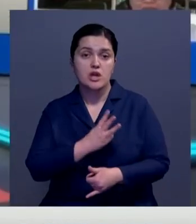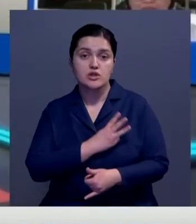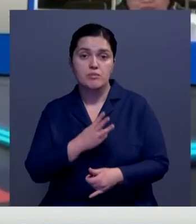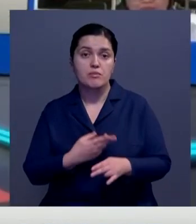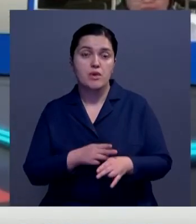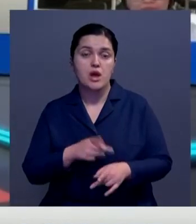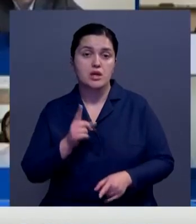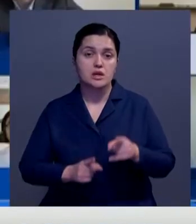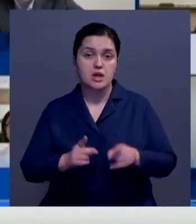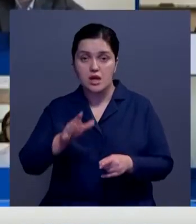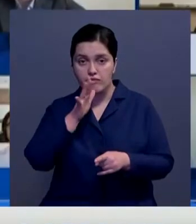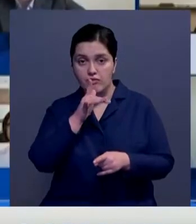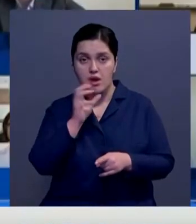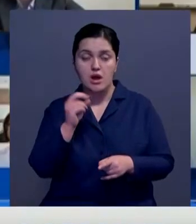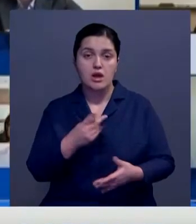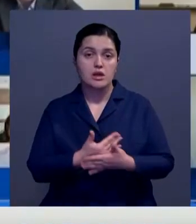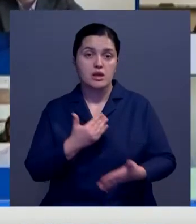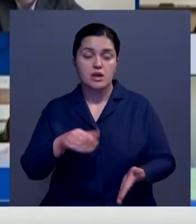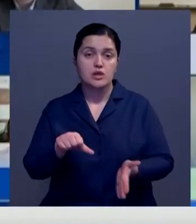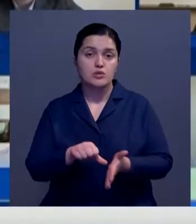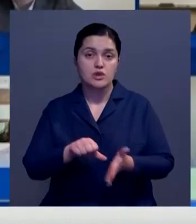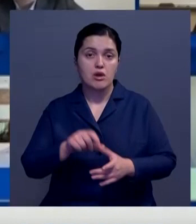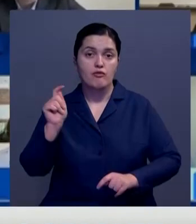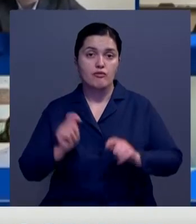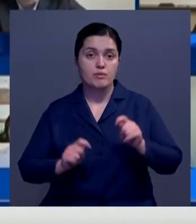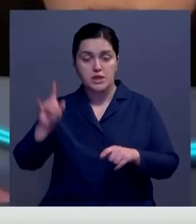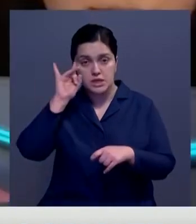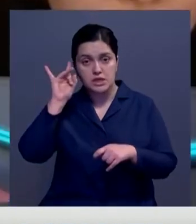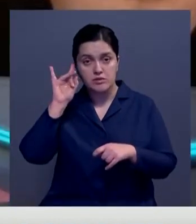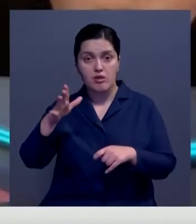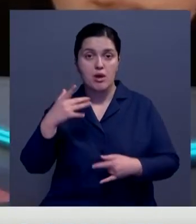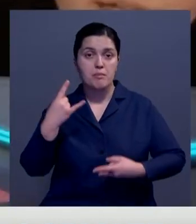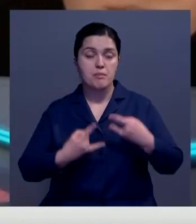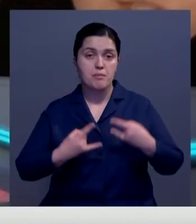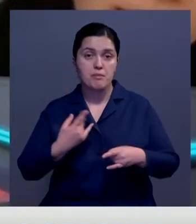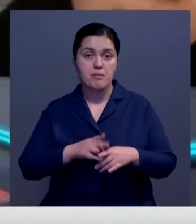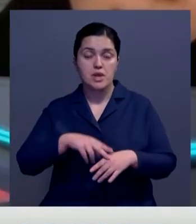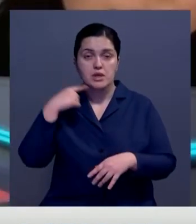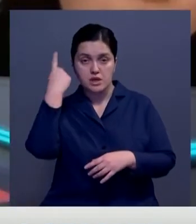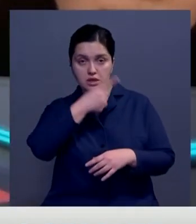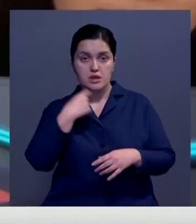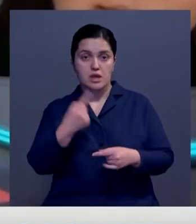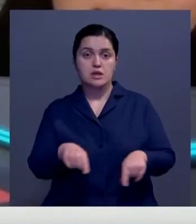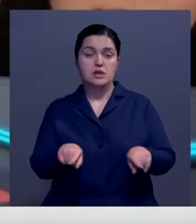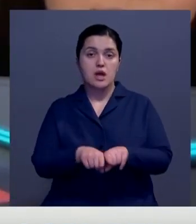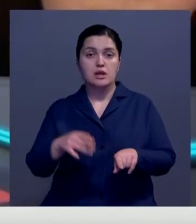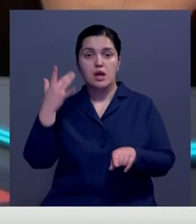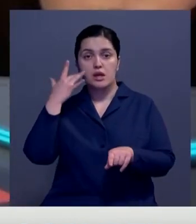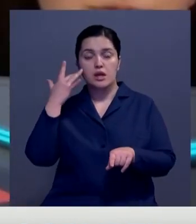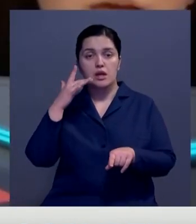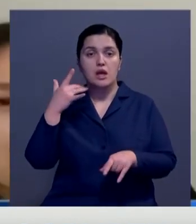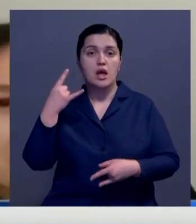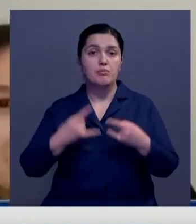желающим в режиме реального времени. Как и раньше, участниками форума стали известны в современном медиапространстве личности,